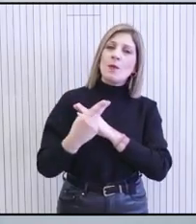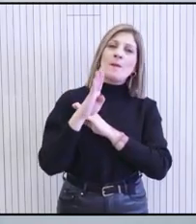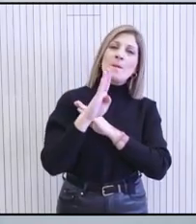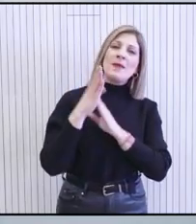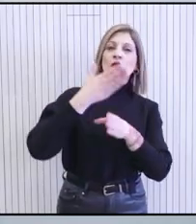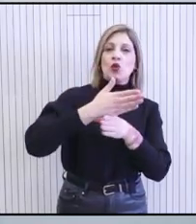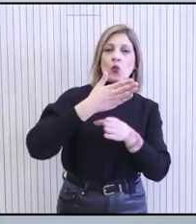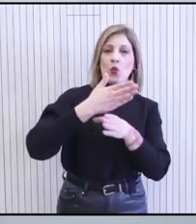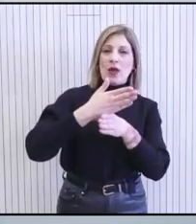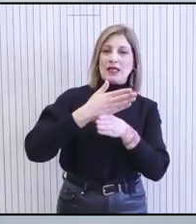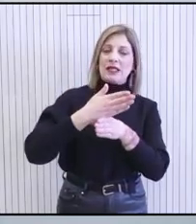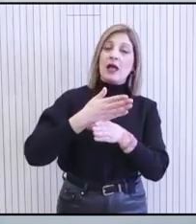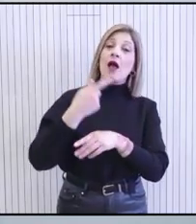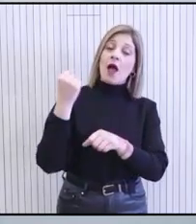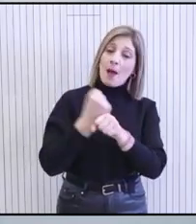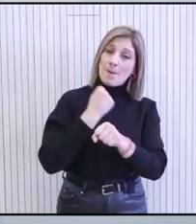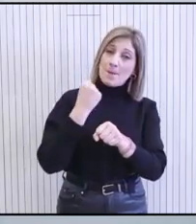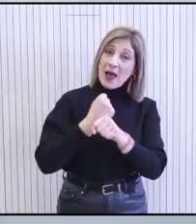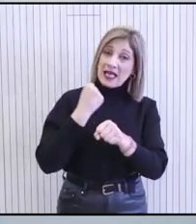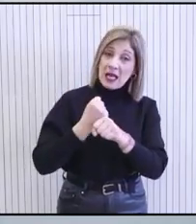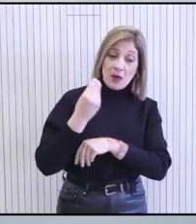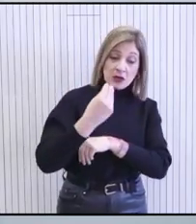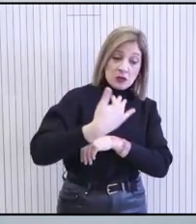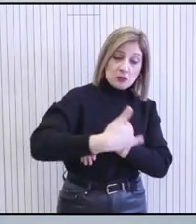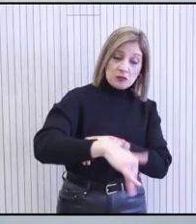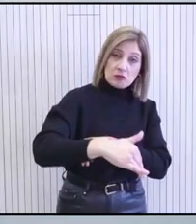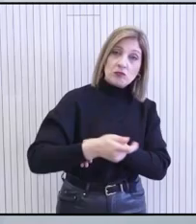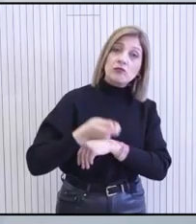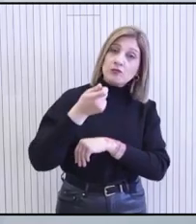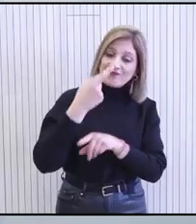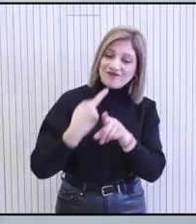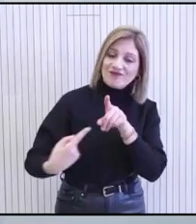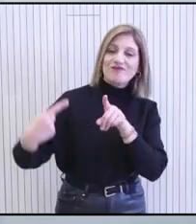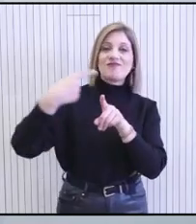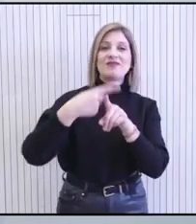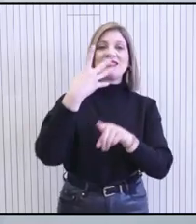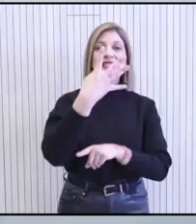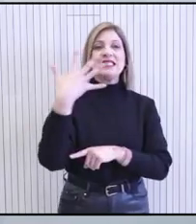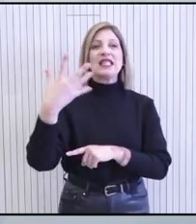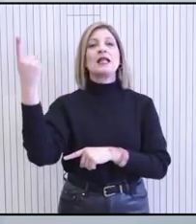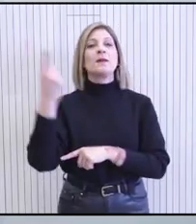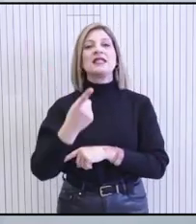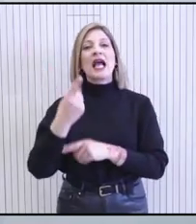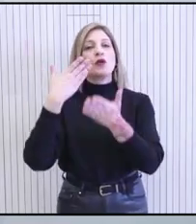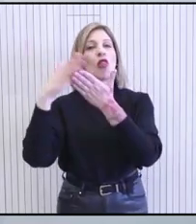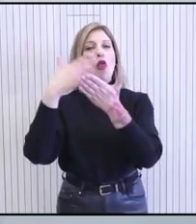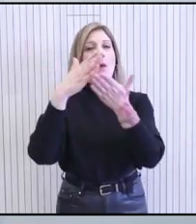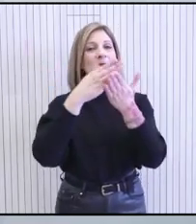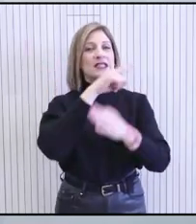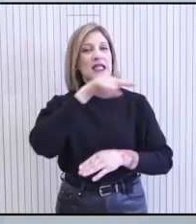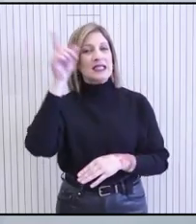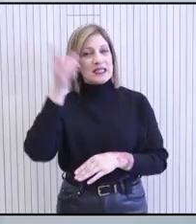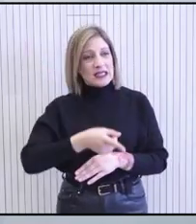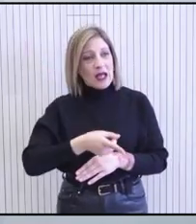Rent, με παραχώρηση σε επαγγελματίες ανάπτυξης γης, επιπρόσθετου συντελεστή δόμησης μέχρι και 45%, ώστε να παραχθεί